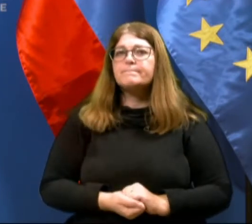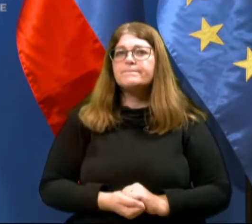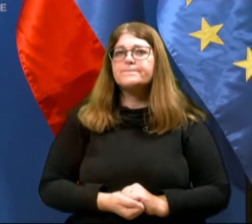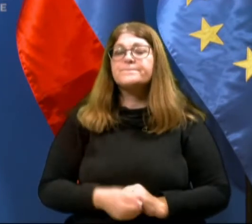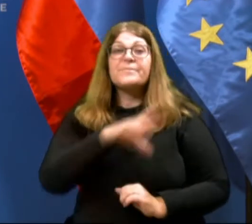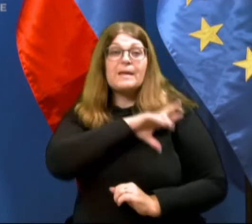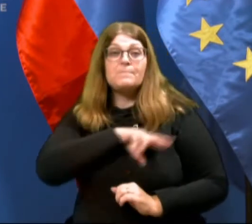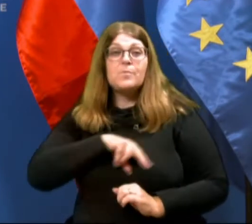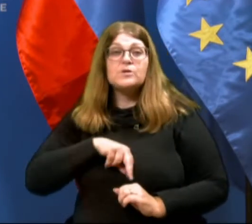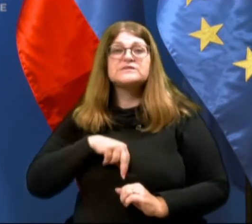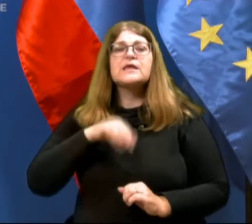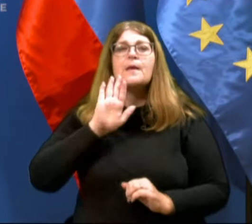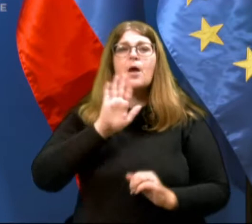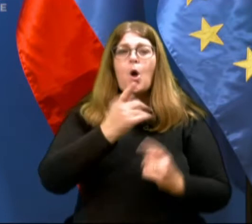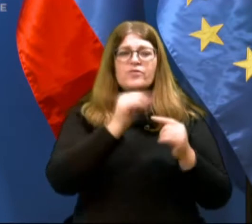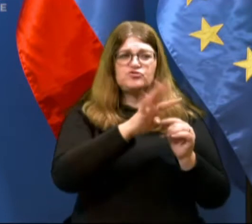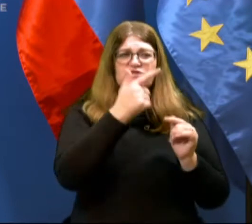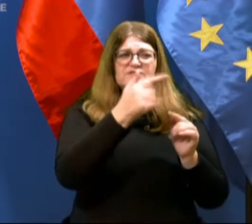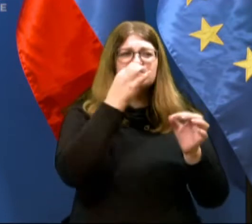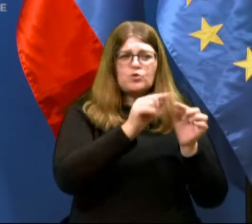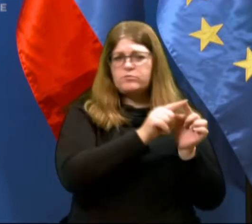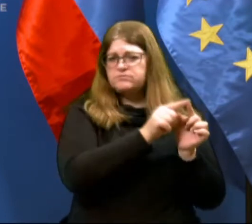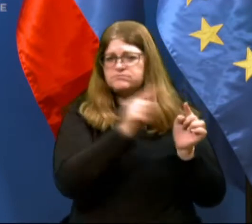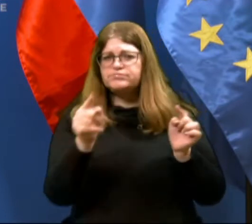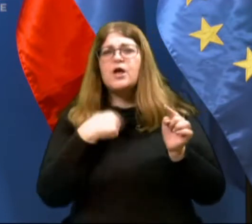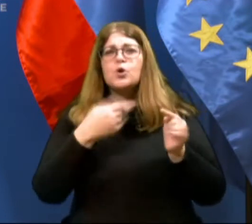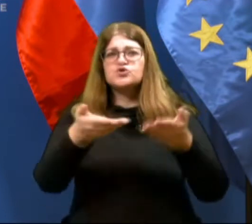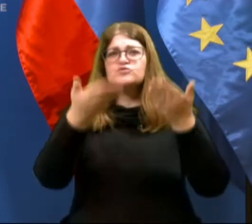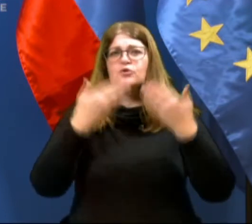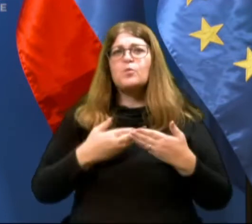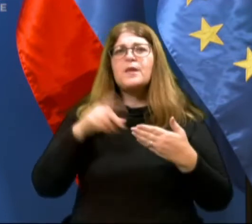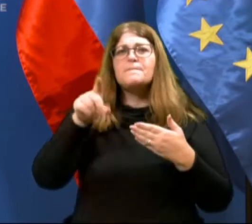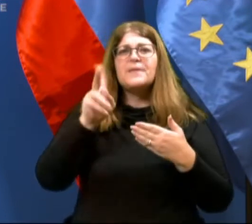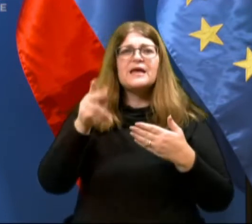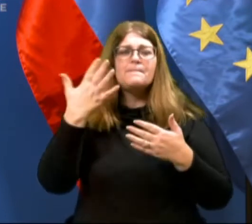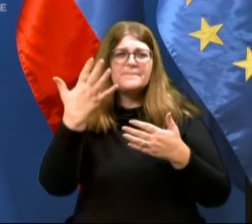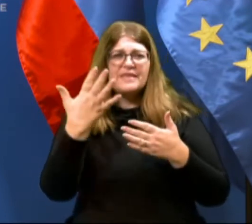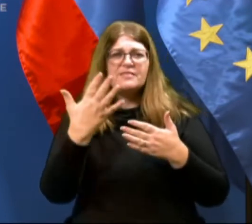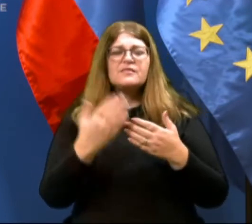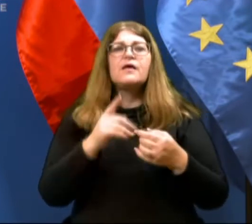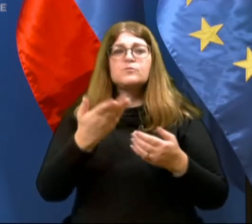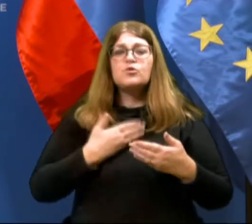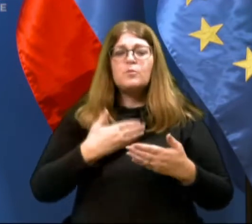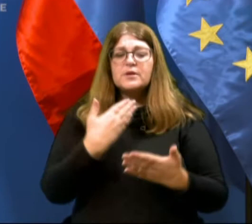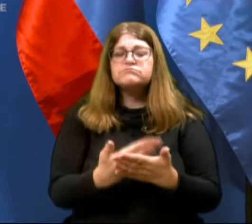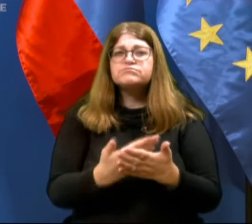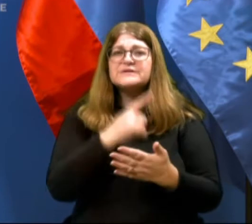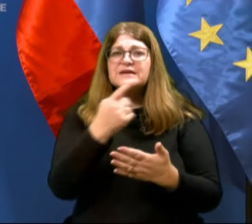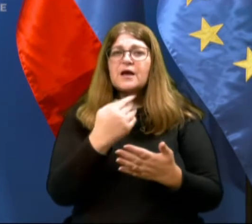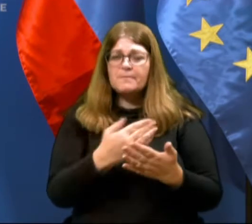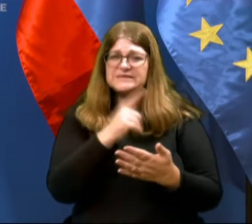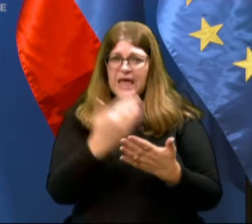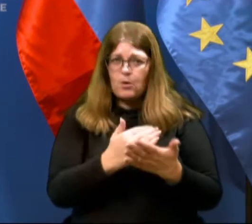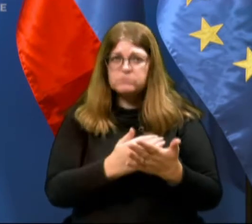Policisti po 24. oktober, ko smo torej z PKP 5 dobili zakonsko podlago za okrepanje, obronavamo